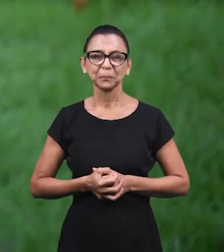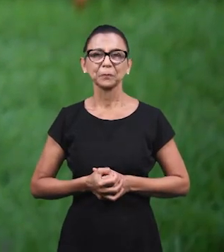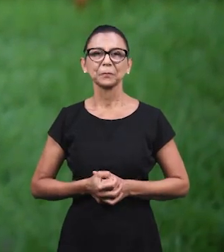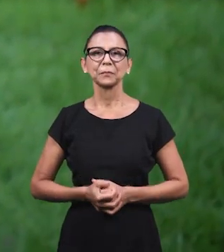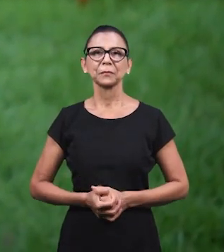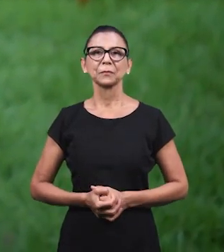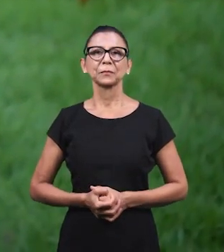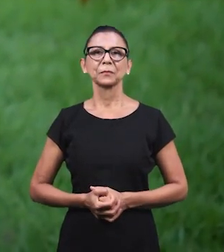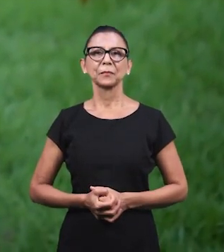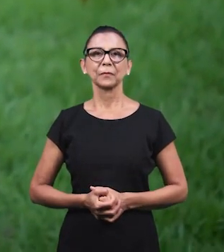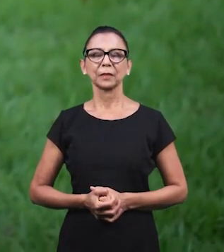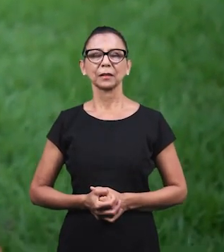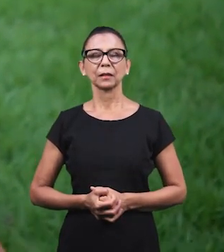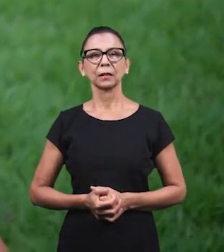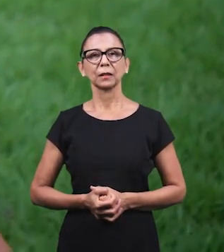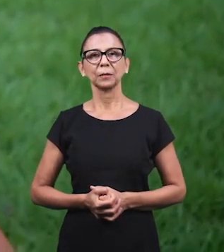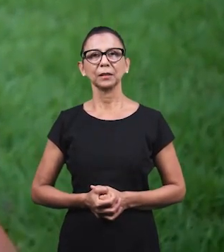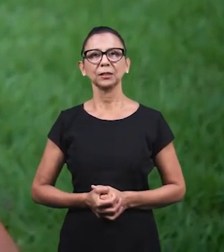Аминь.